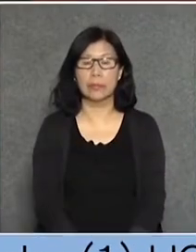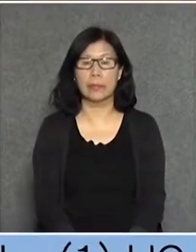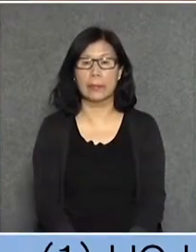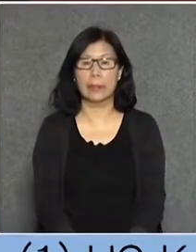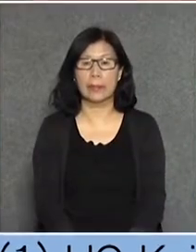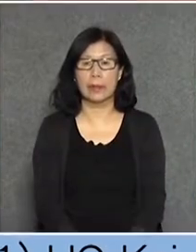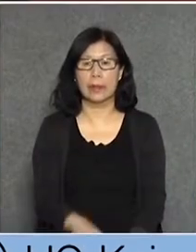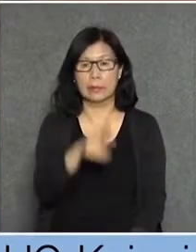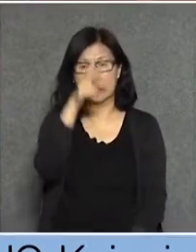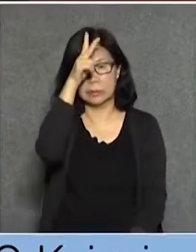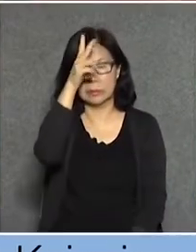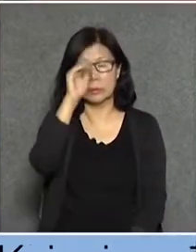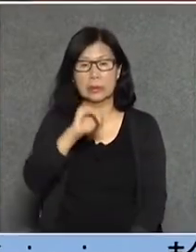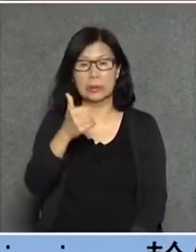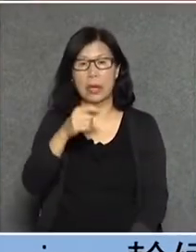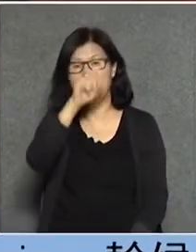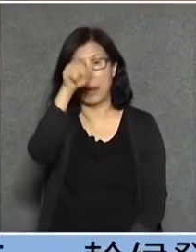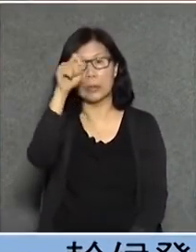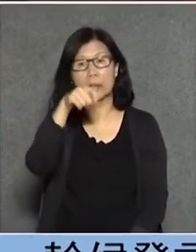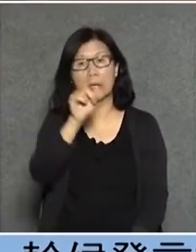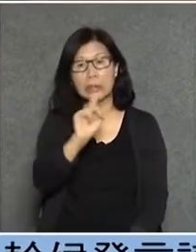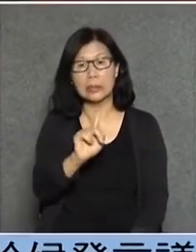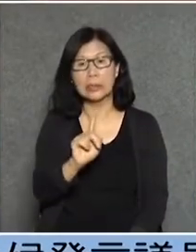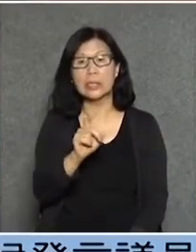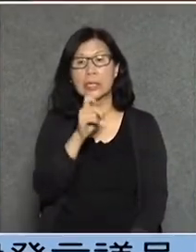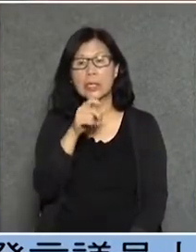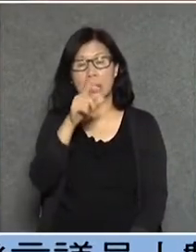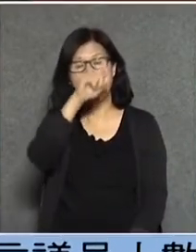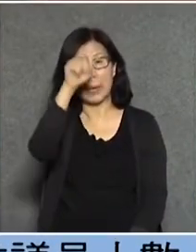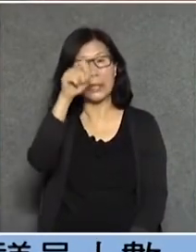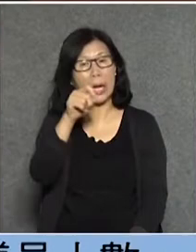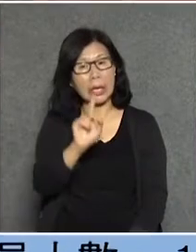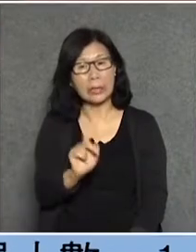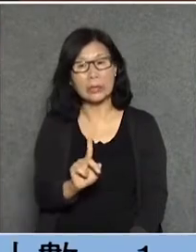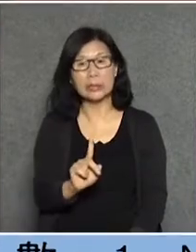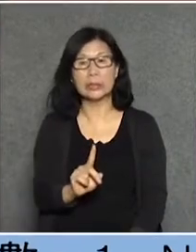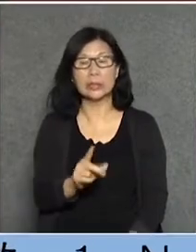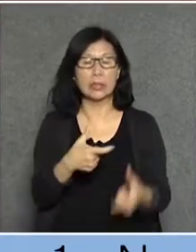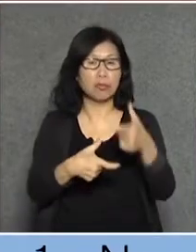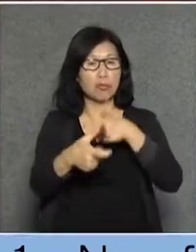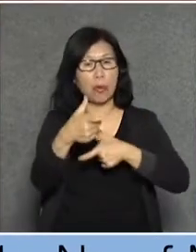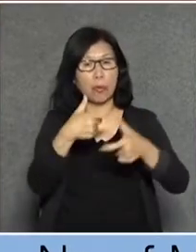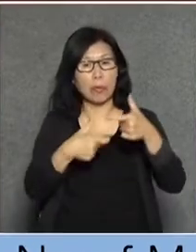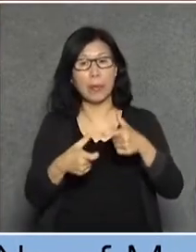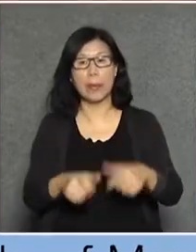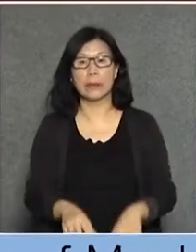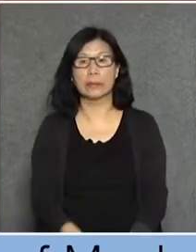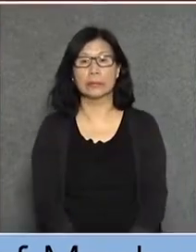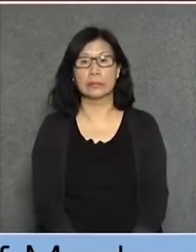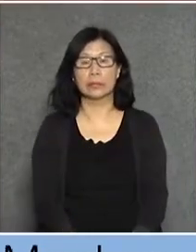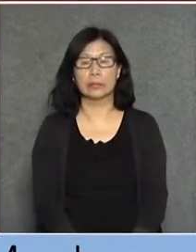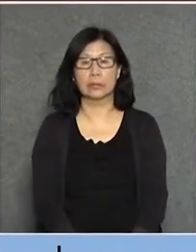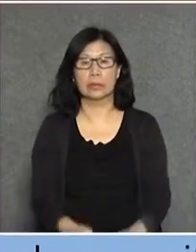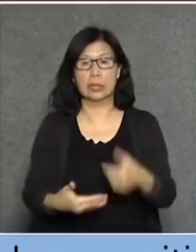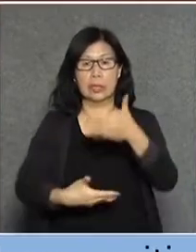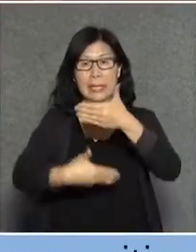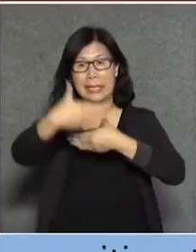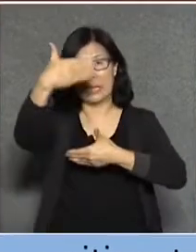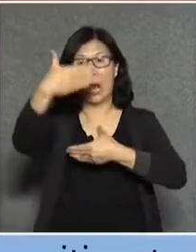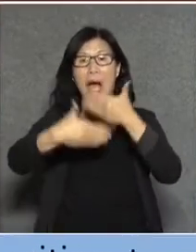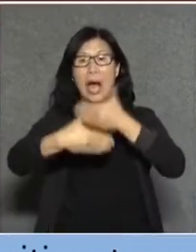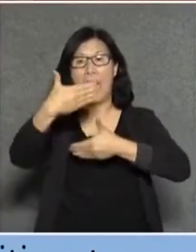現在政府在這個問題上就是講商業市場的問題當我們把樓房當作投